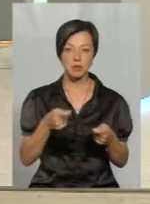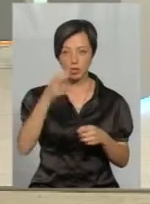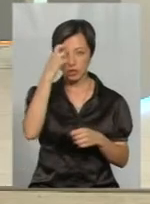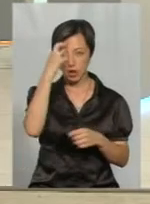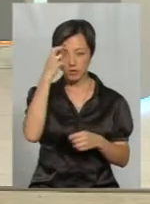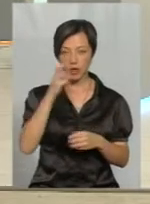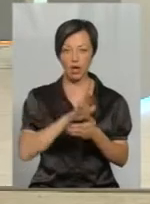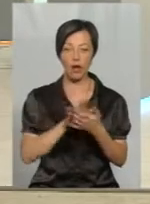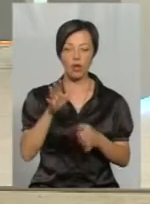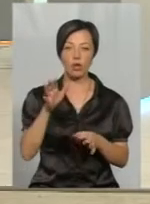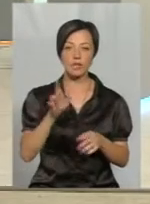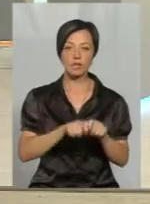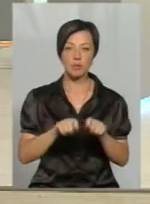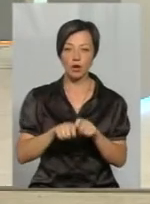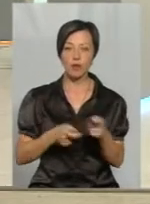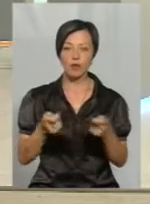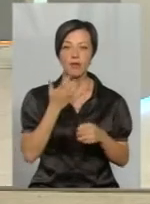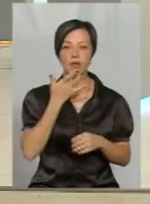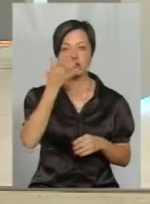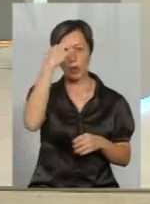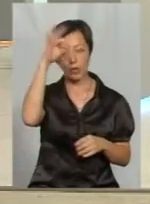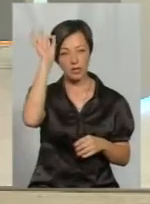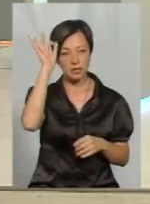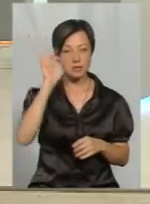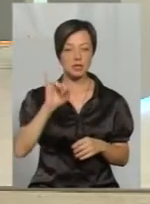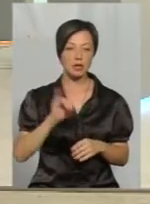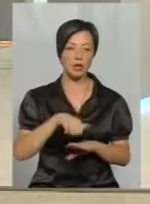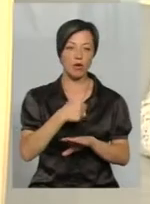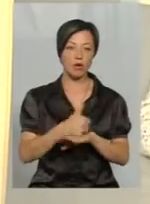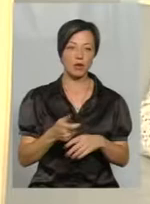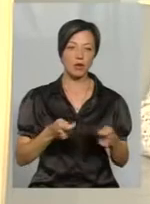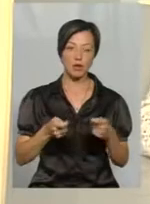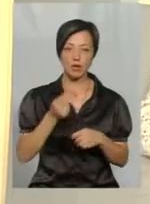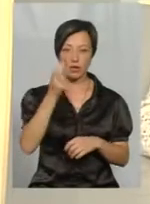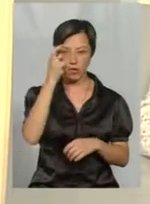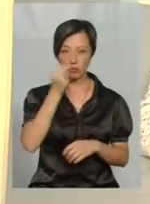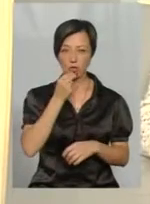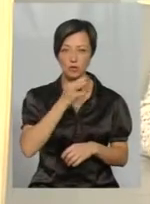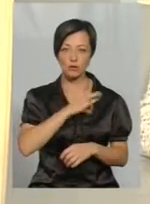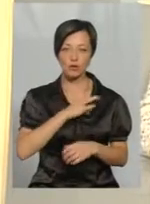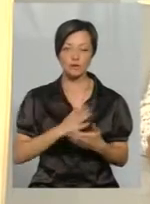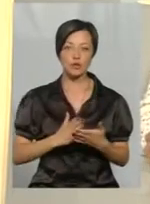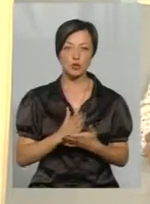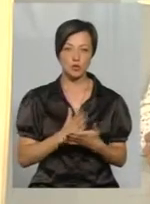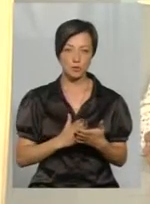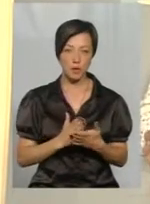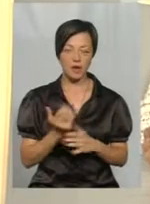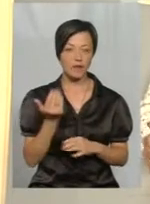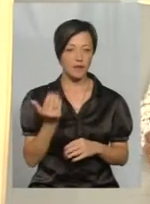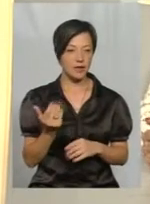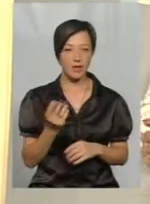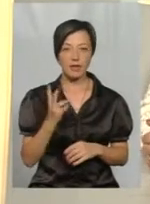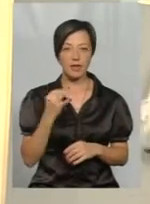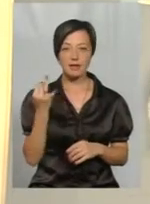Державної екологічної інспекції, управління Нацполіції та головне управління Держбродспоживслужби. Ви не